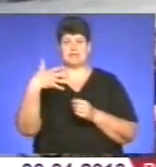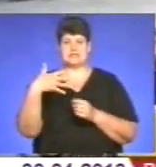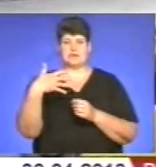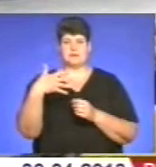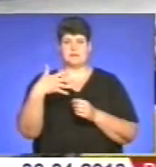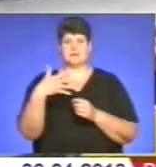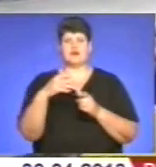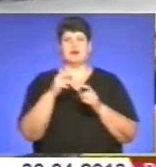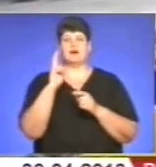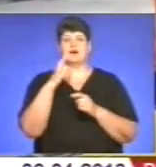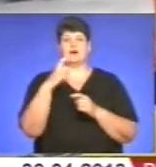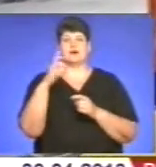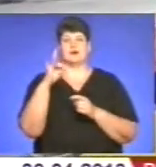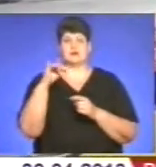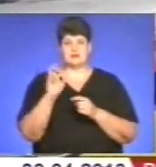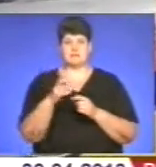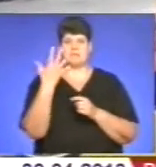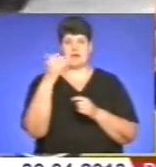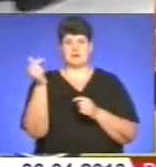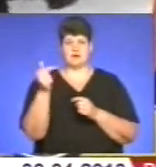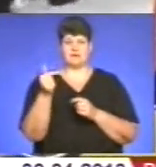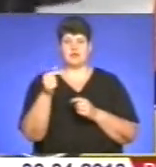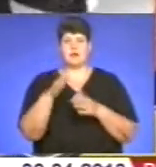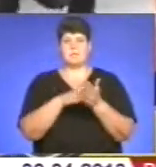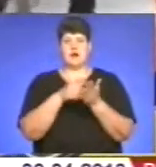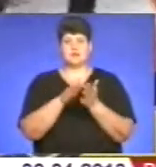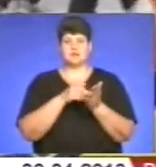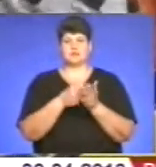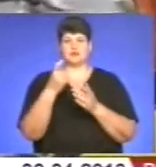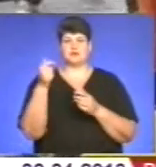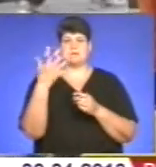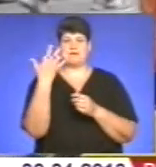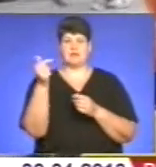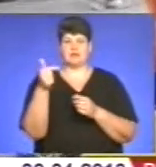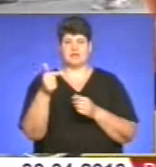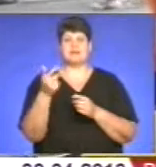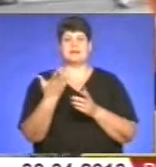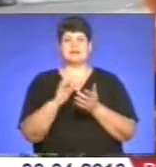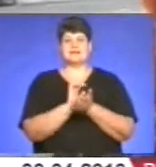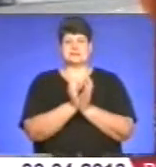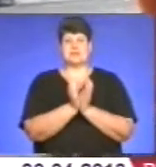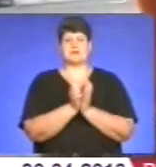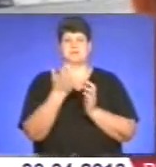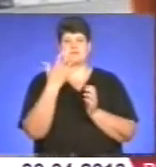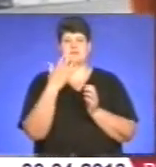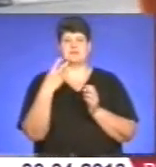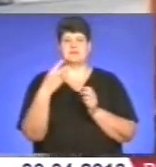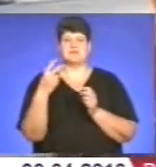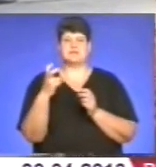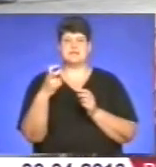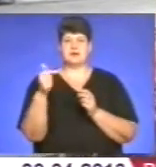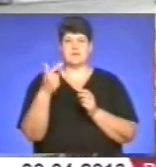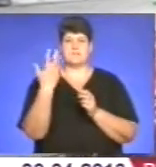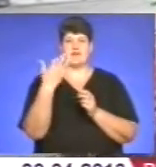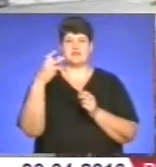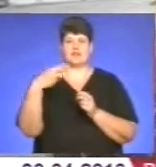Хрін пучок – 5 гривень. Масло – 100 грам – 5 гривень. Сир свіжий – 200 грам – 5,20 гривень. Сіль – 100